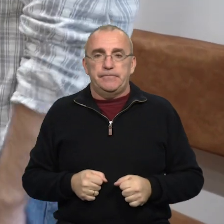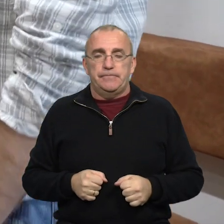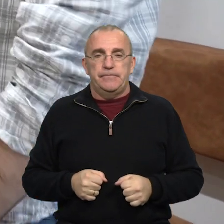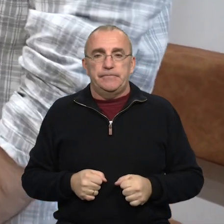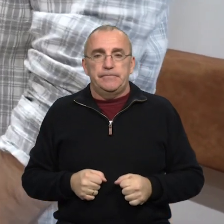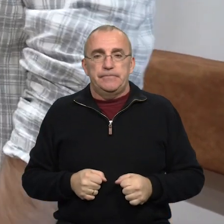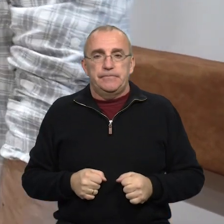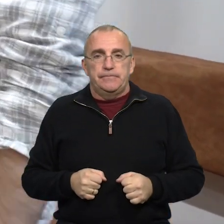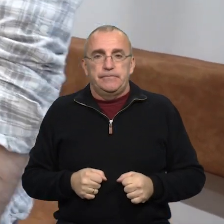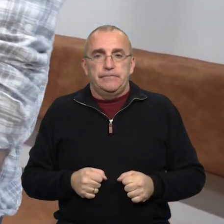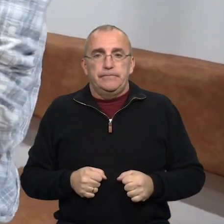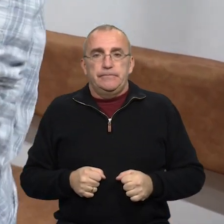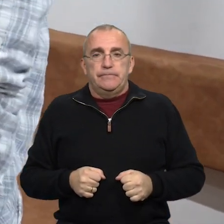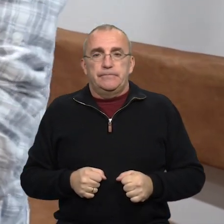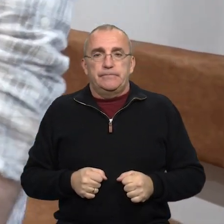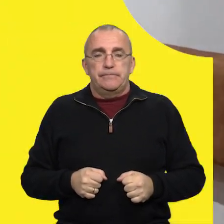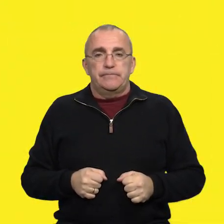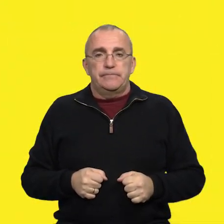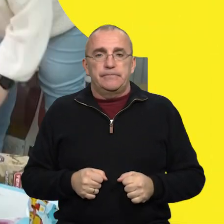Касьяненко, Суспільне новини Кропивницький.